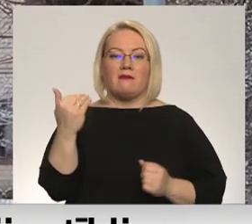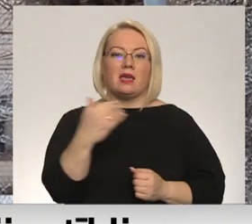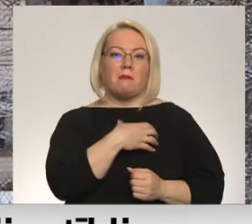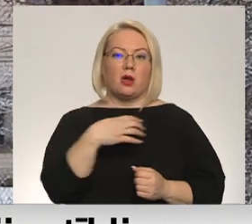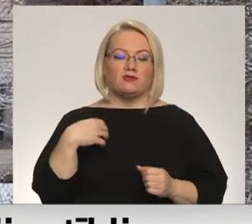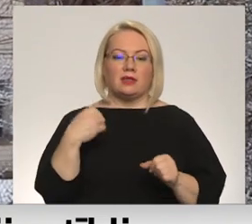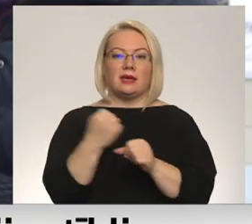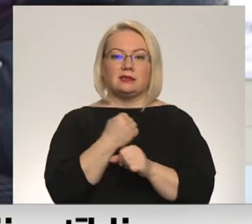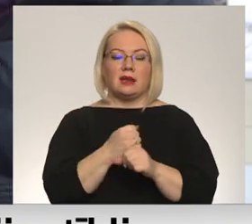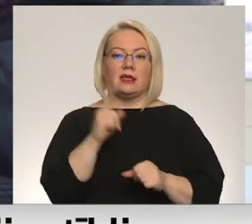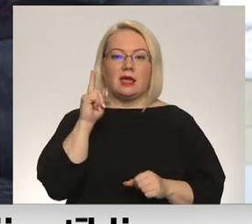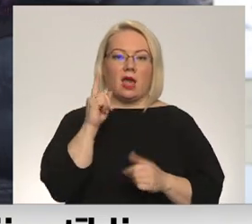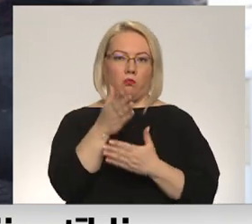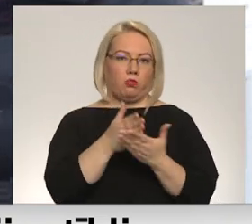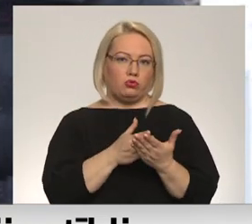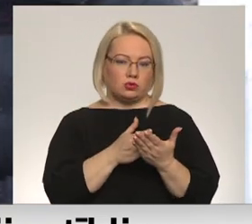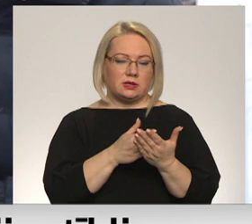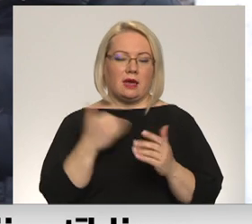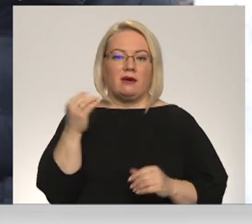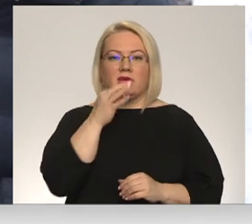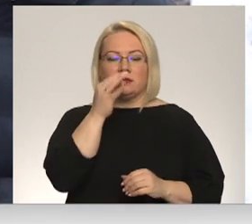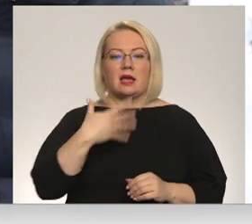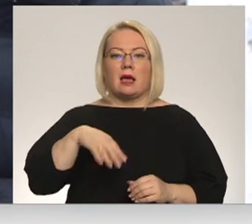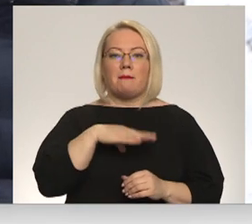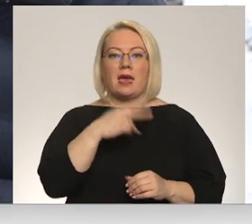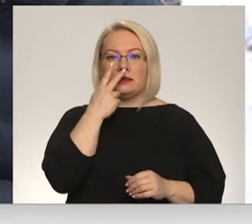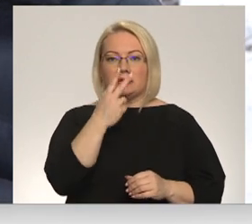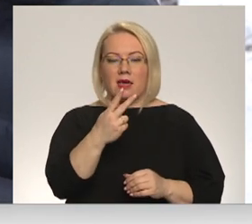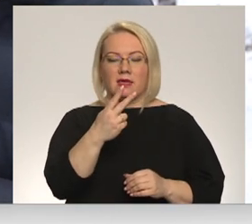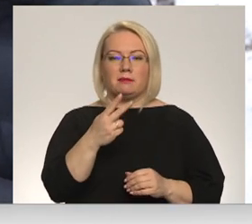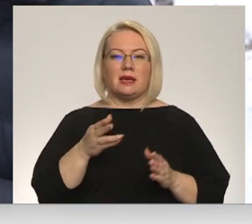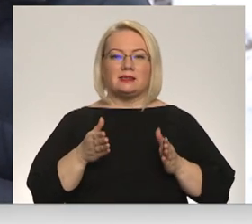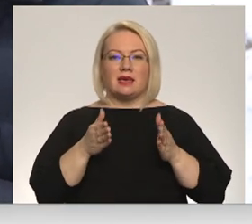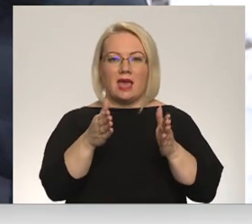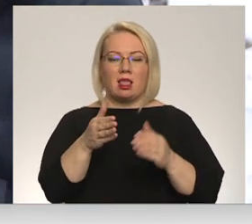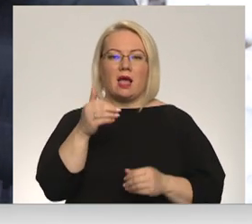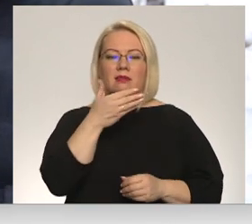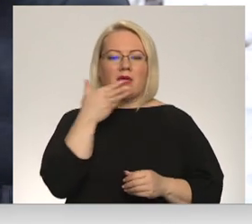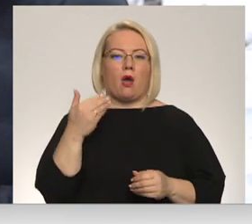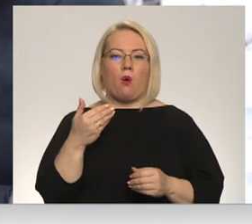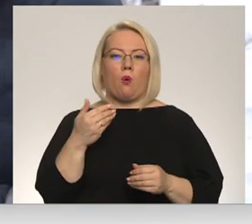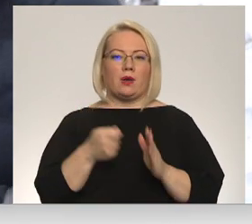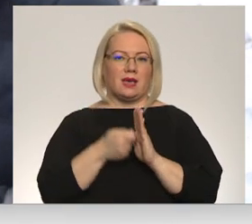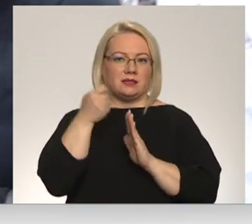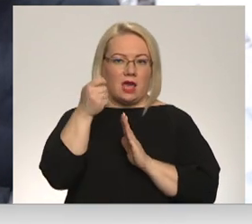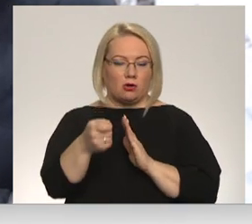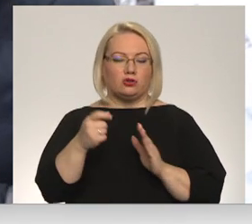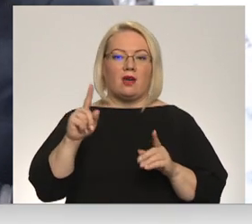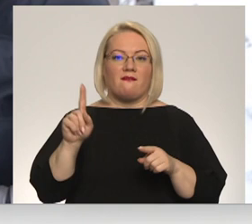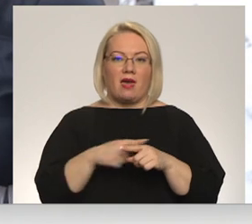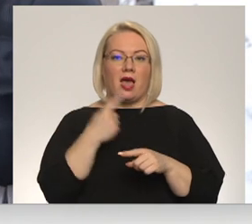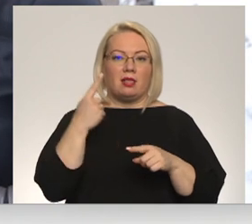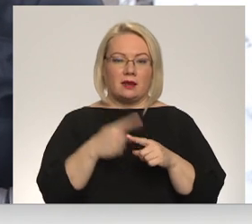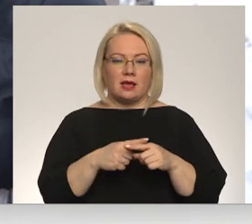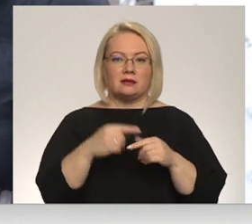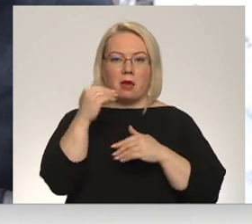izdarījas ir viena puse. Mēs skatāmies tās ielas, kas nav iesniegušas, un mēs vēlreiz attiecīgi braucam, ja